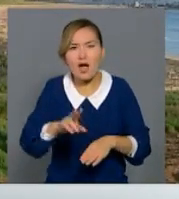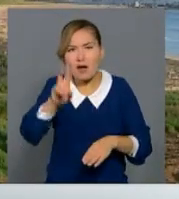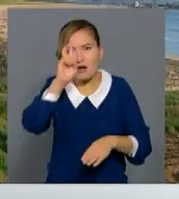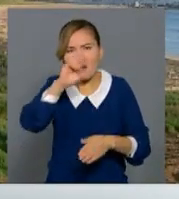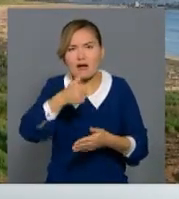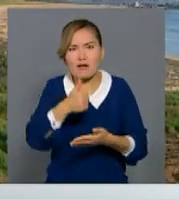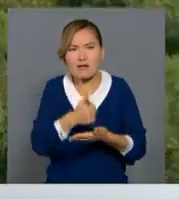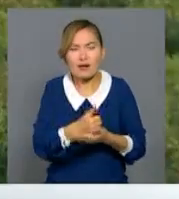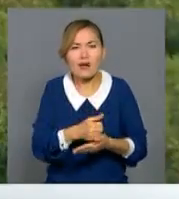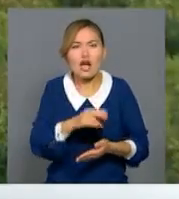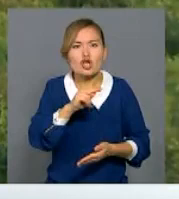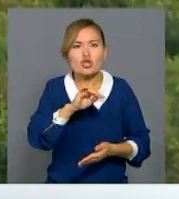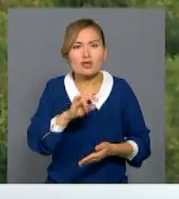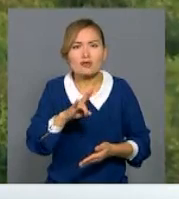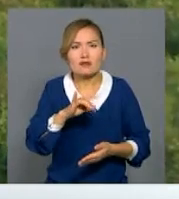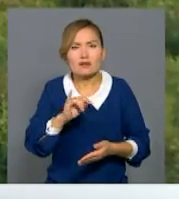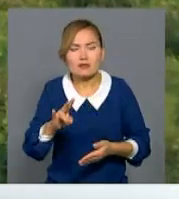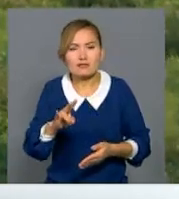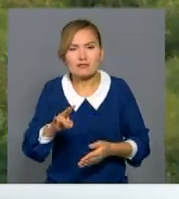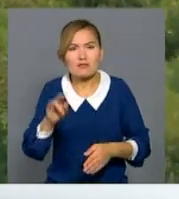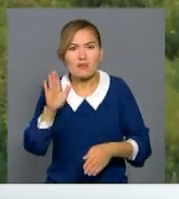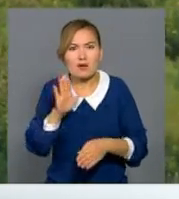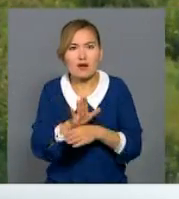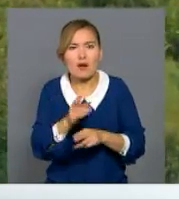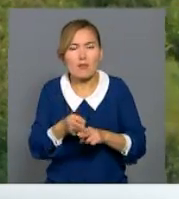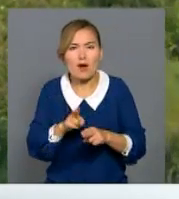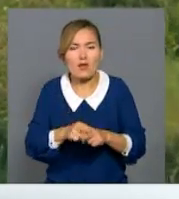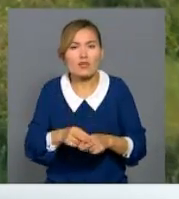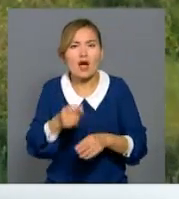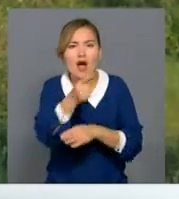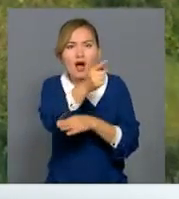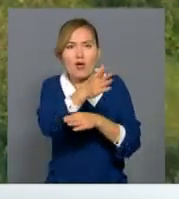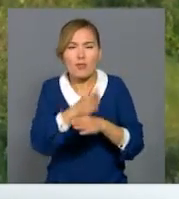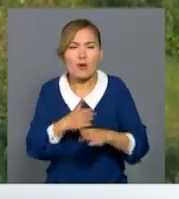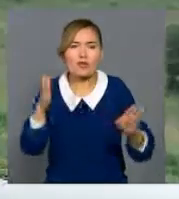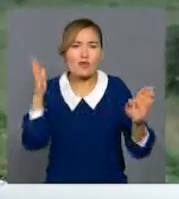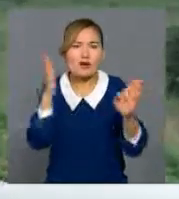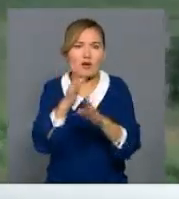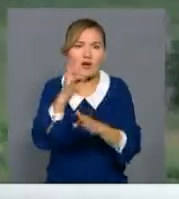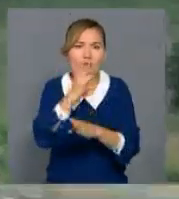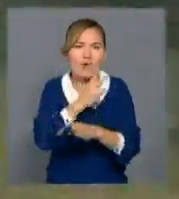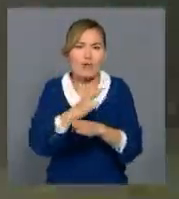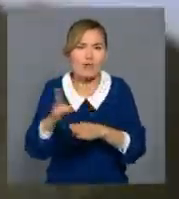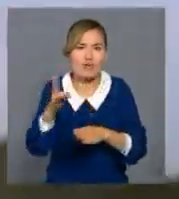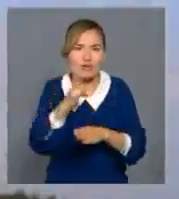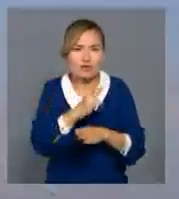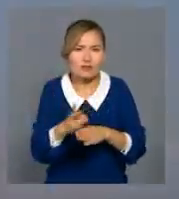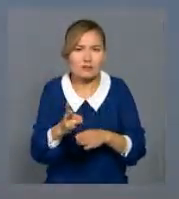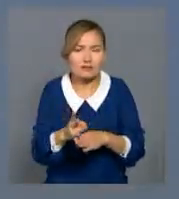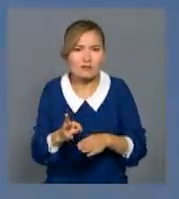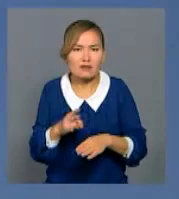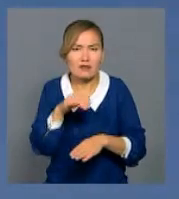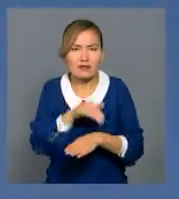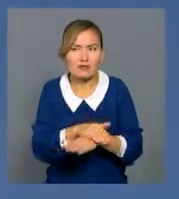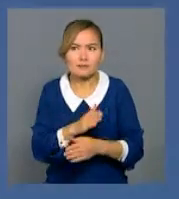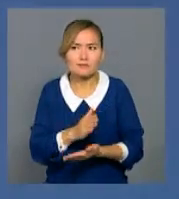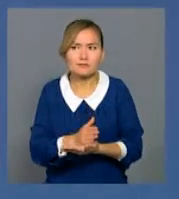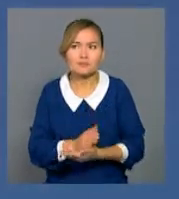кемшін үн берді. Пхенгери аның мәлімдейінші ядралық сынақ кезінде қоршаған ортаға ешқандай сәуле тарап зиян келмеген.